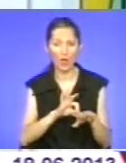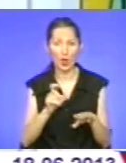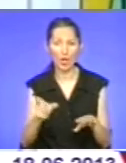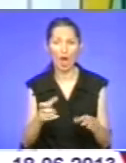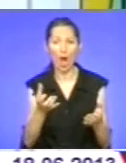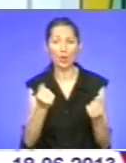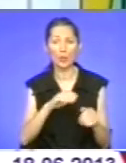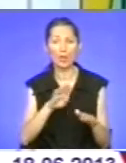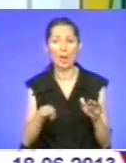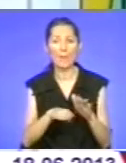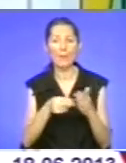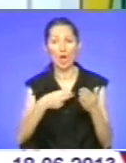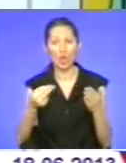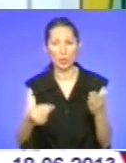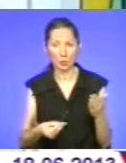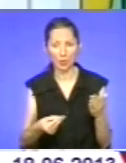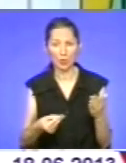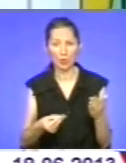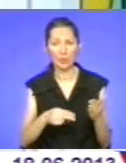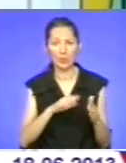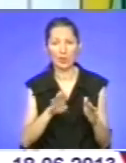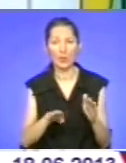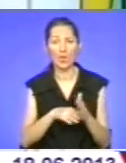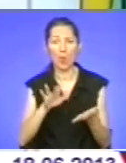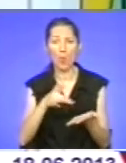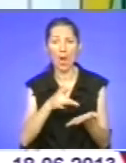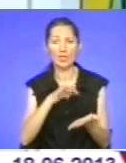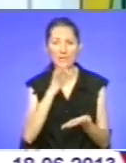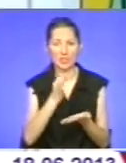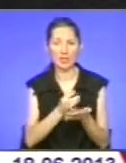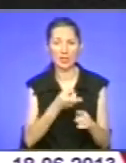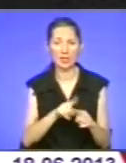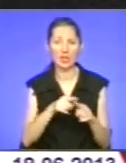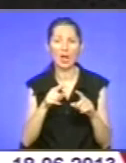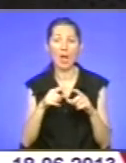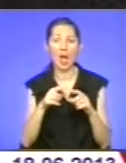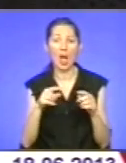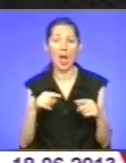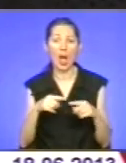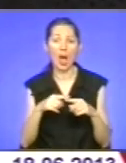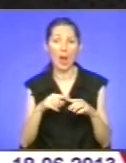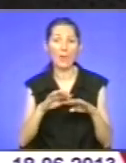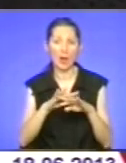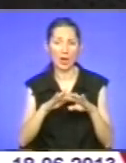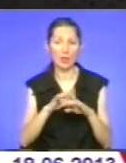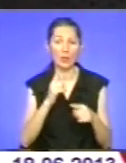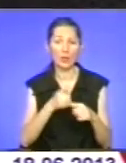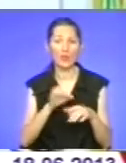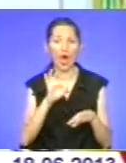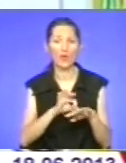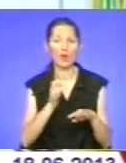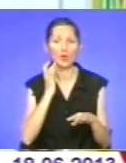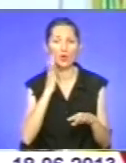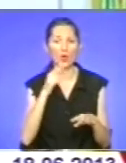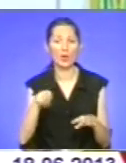під розписку, відповідно під певній бухгалтерський звіт ці апарати. Оскільки половина хворих на цукровий діабет у Тернополі